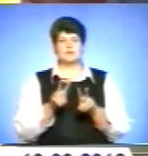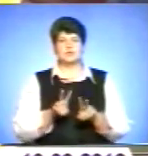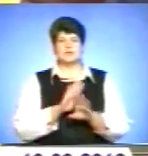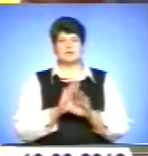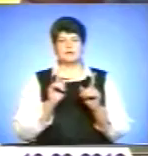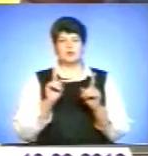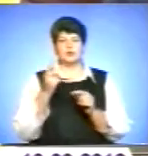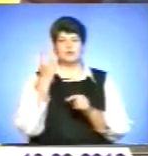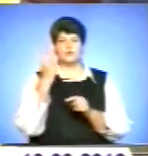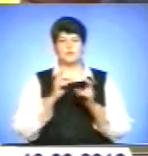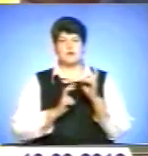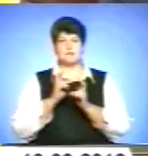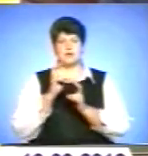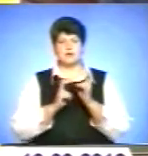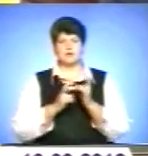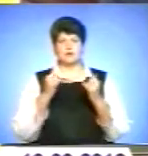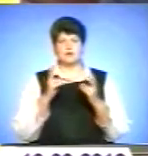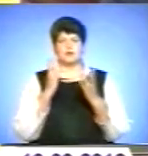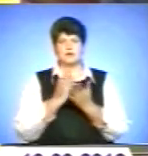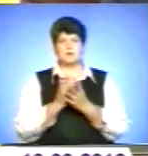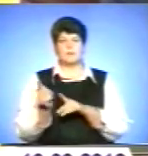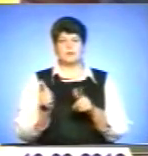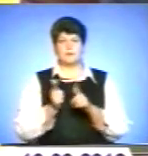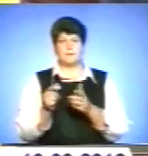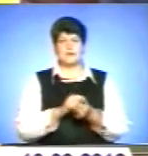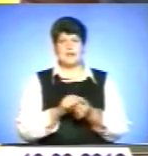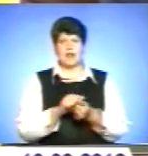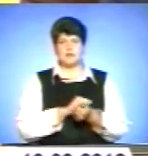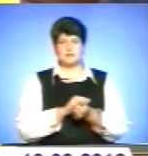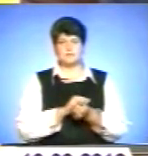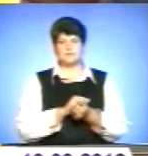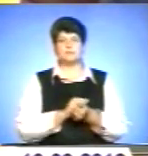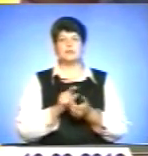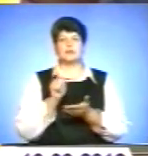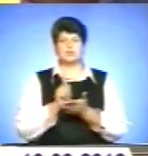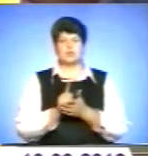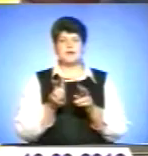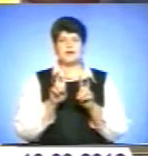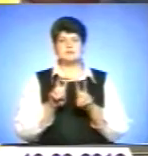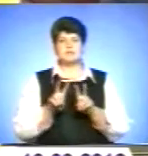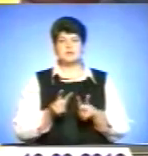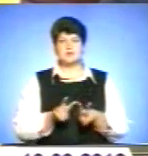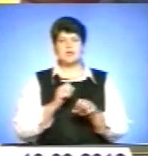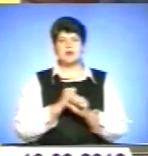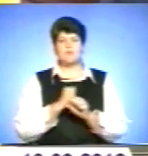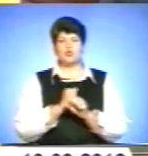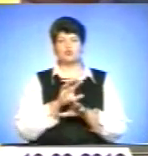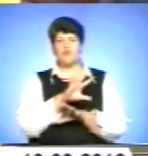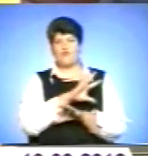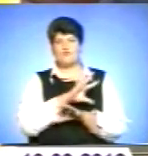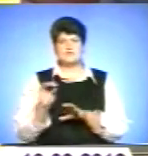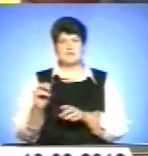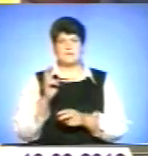цих двох підприємств, о которых говориться, в підготовленных матеріалах. Ми повинні розглядуть роботу всіх